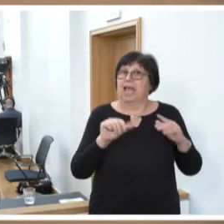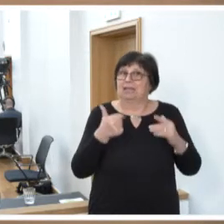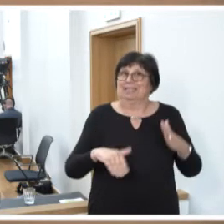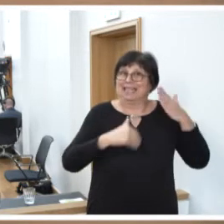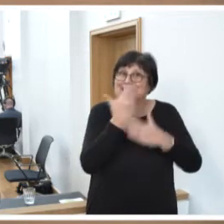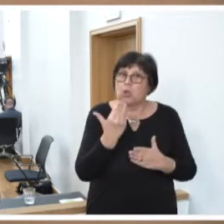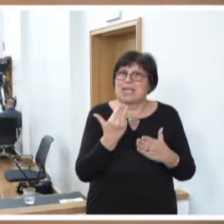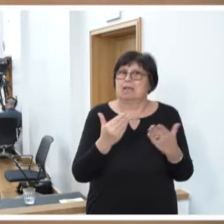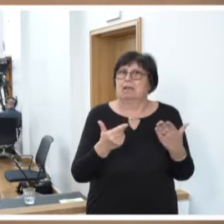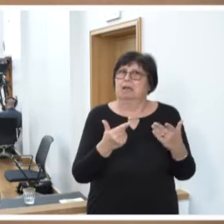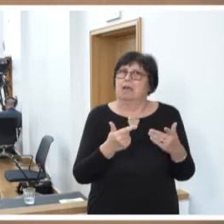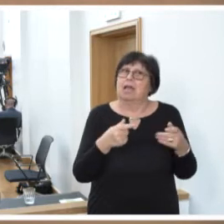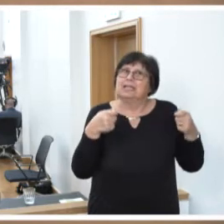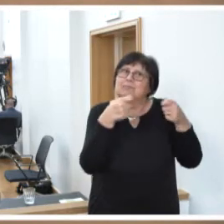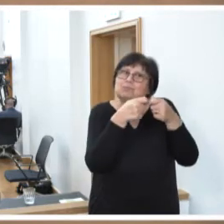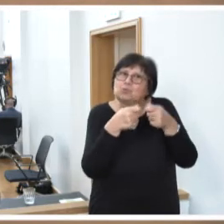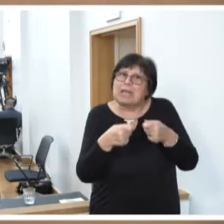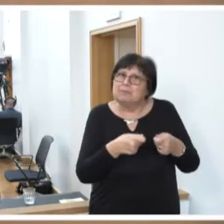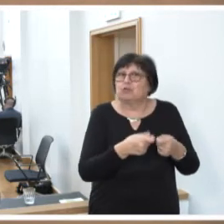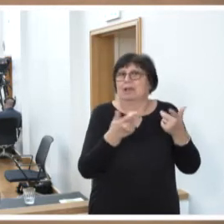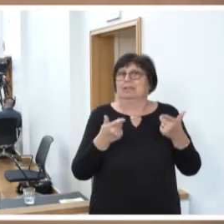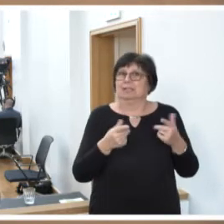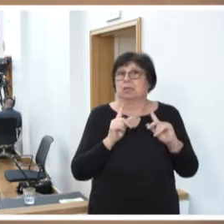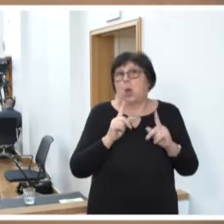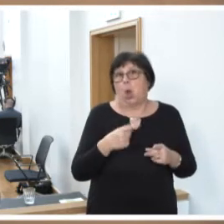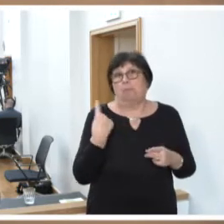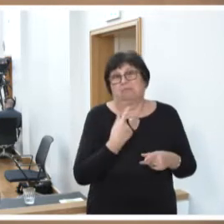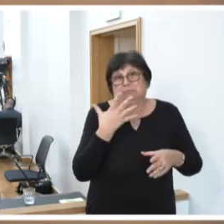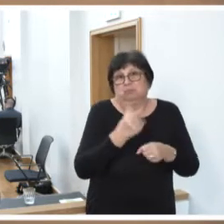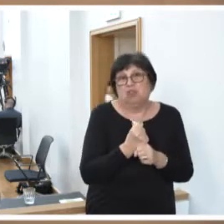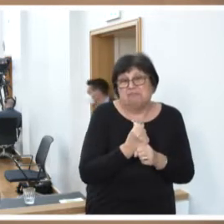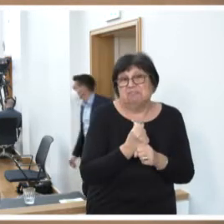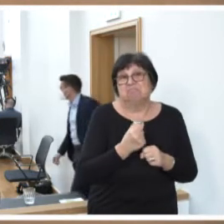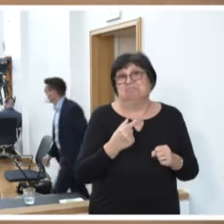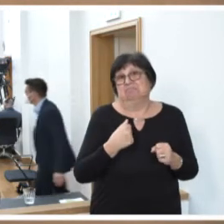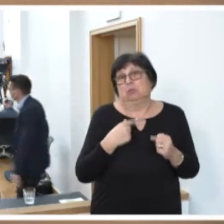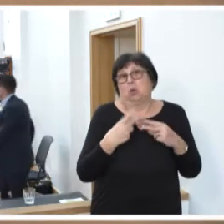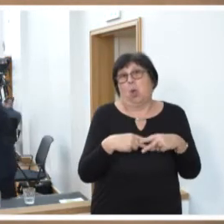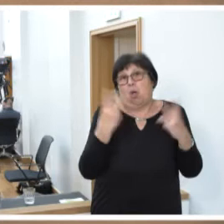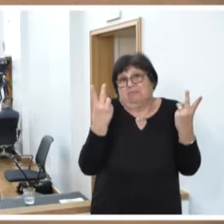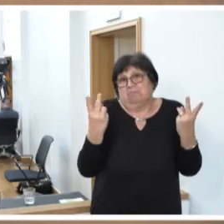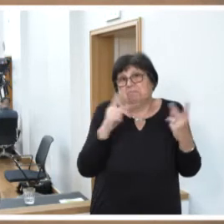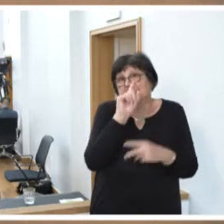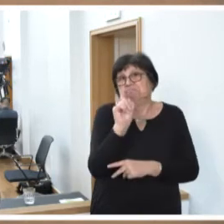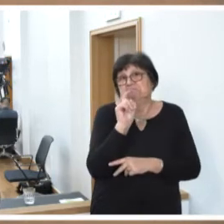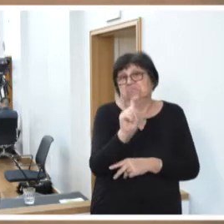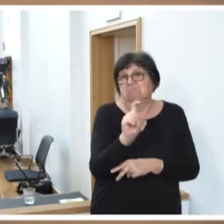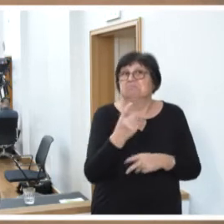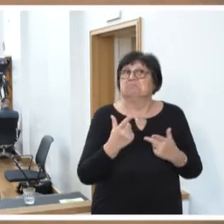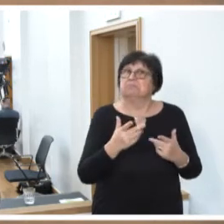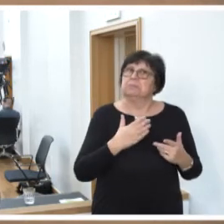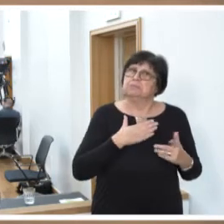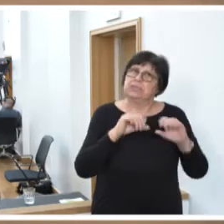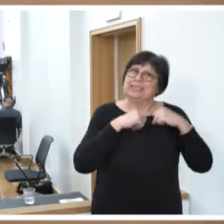zusammenzustellen. Und ob das gelingt, ist meines Erachtens offen. Wir haben eine solche